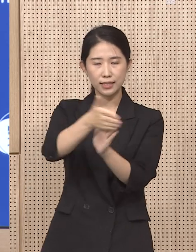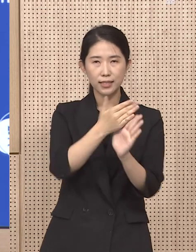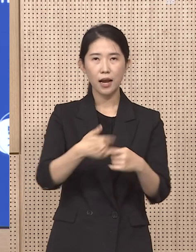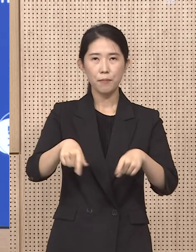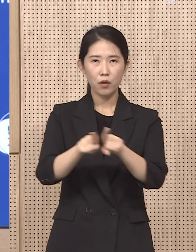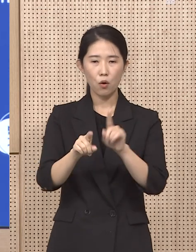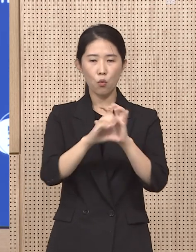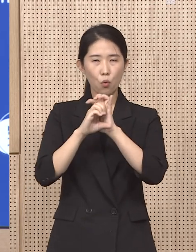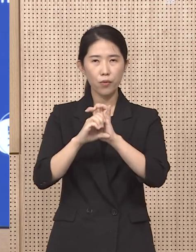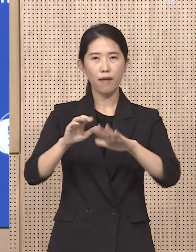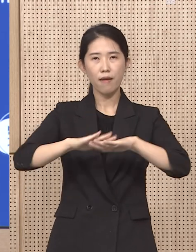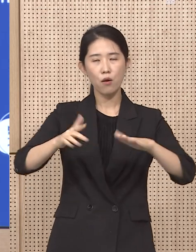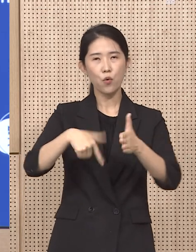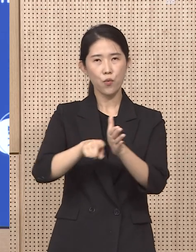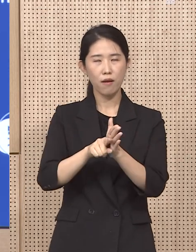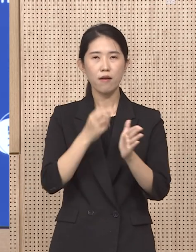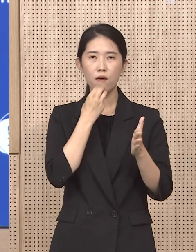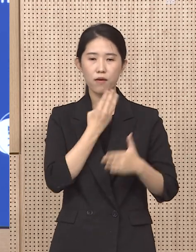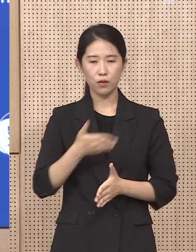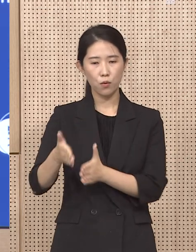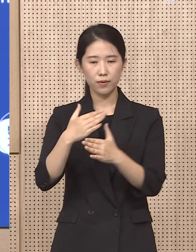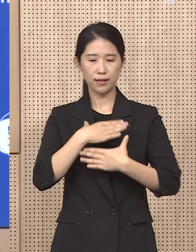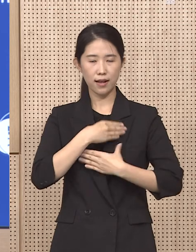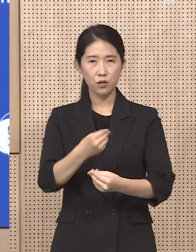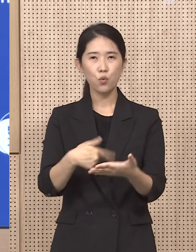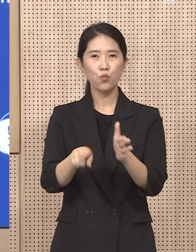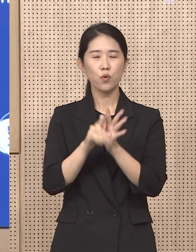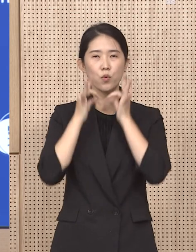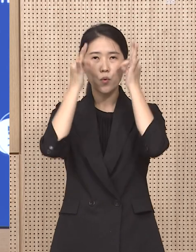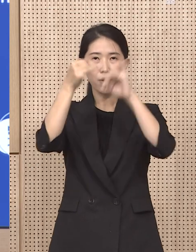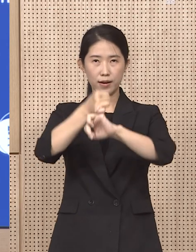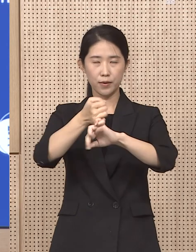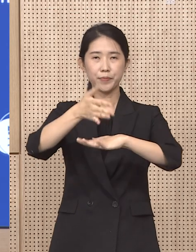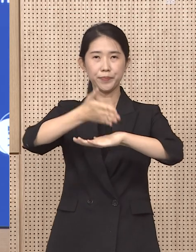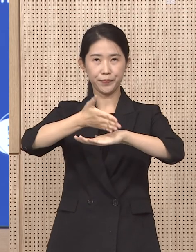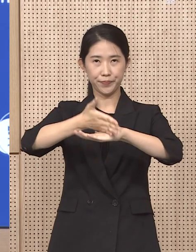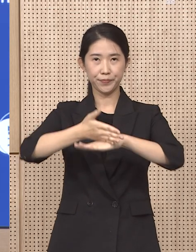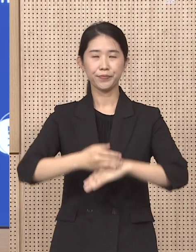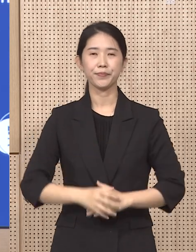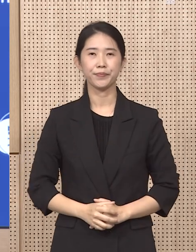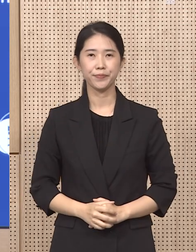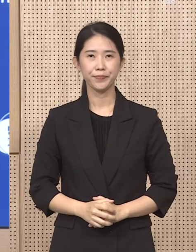코로나19 극복과 도민 안전을 위해 최선을 다해 나가겠습니다. 감사합니다.